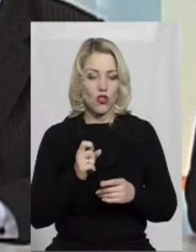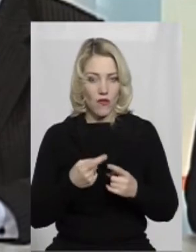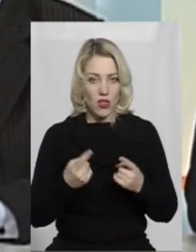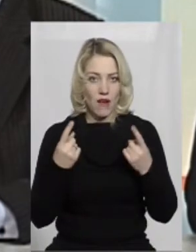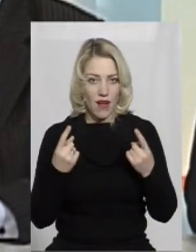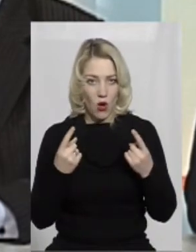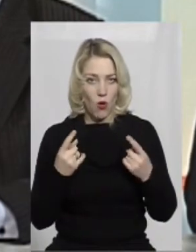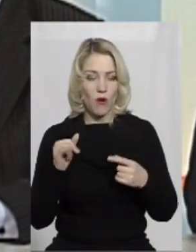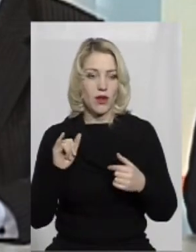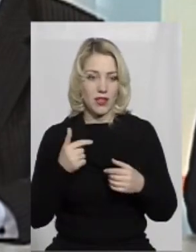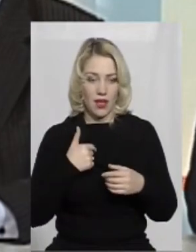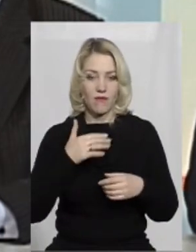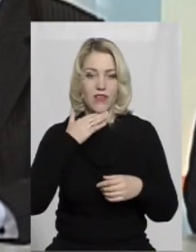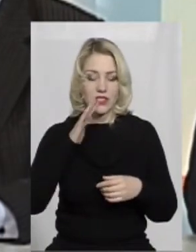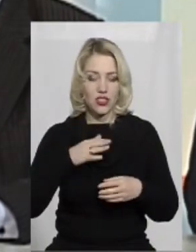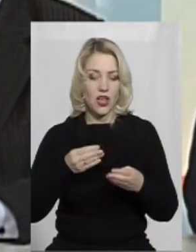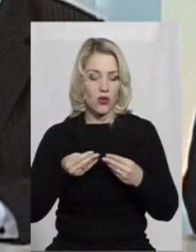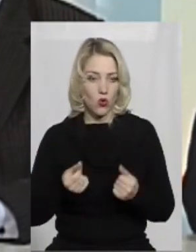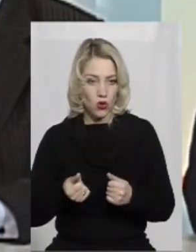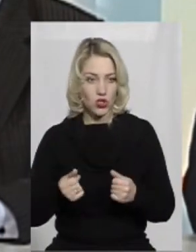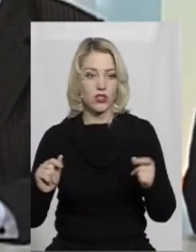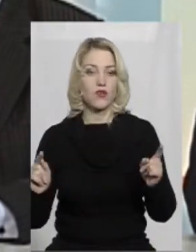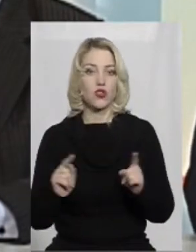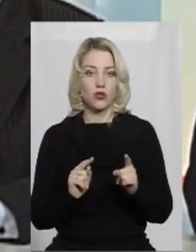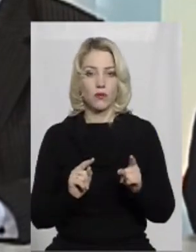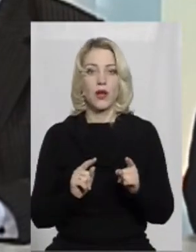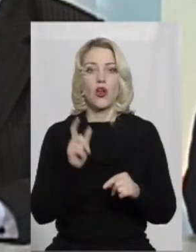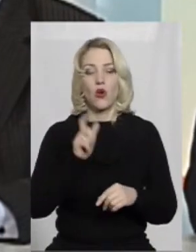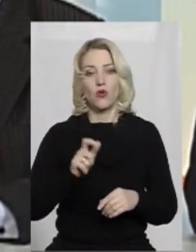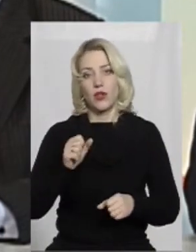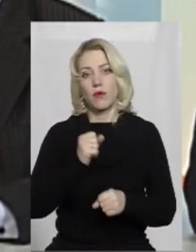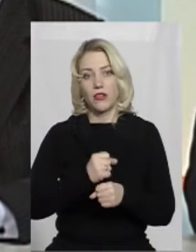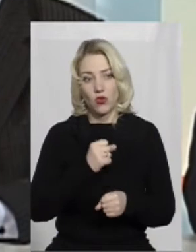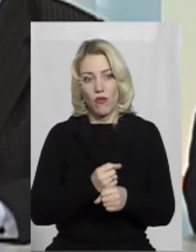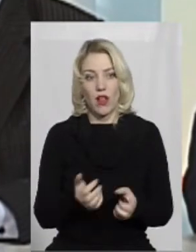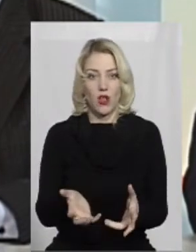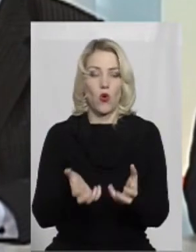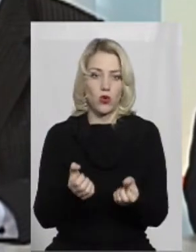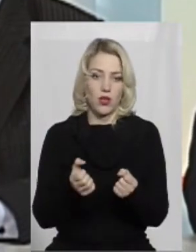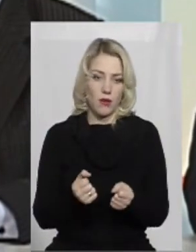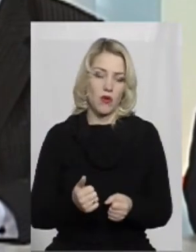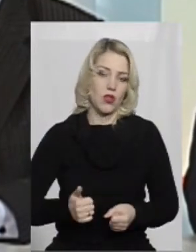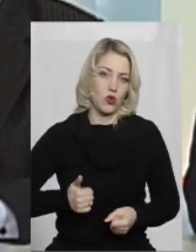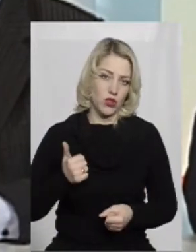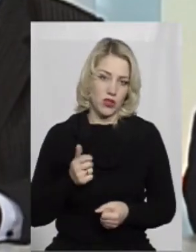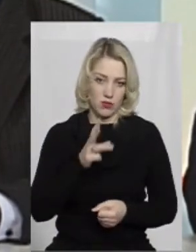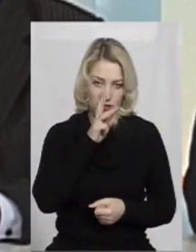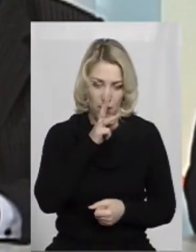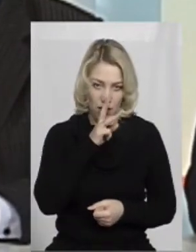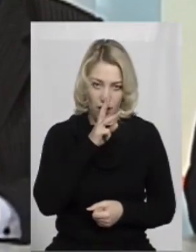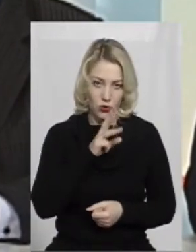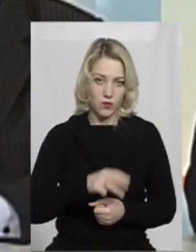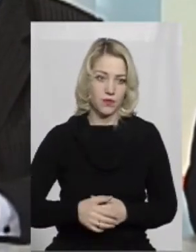вагома і нам вистачає коштів, люди працювали, отримали достойну гідну заробітну плату.